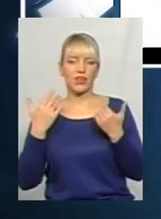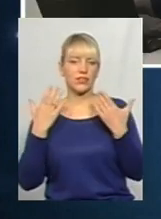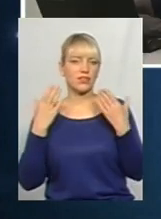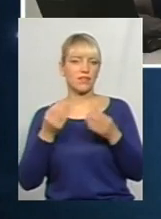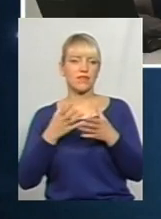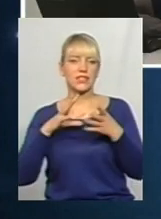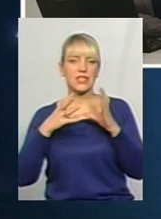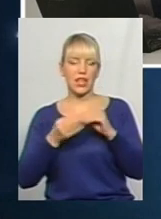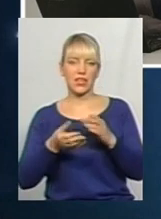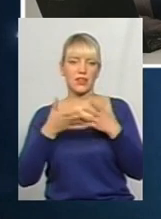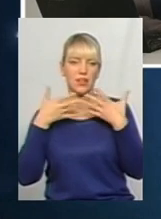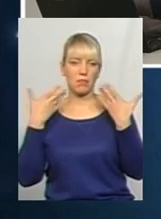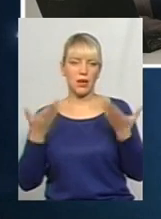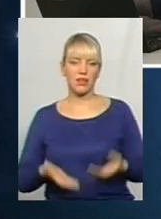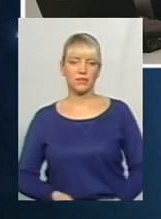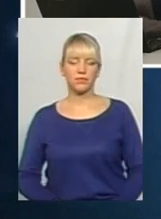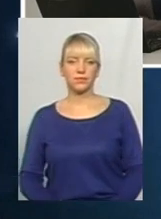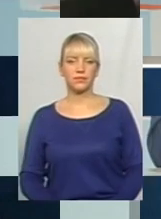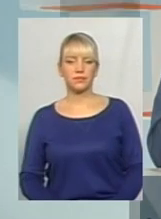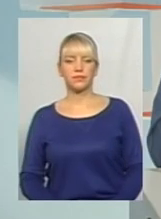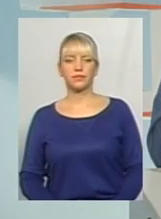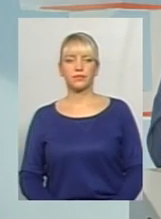Дякую. Тож, пан Сергій. Зрозуміло. Ну,